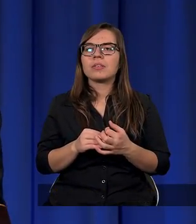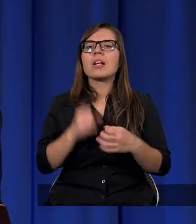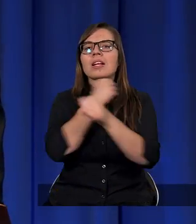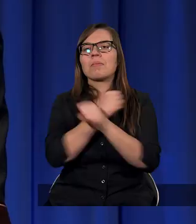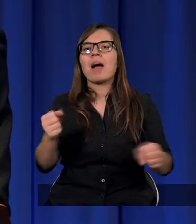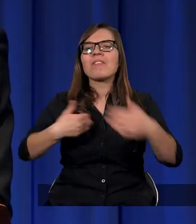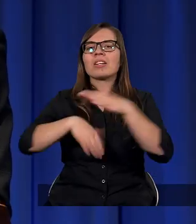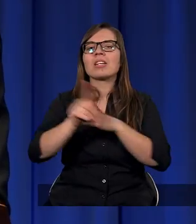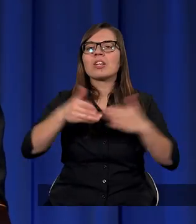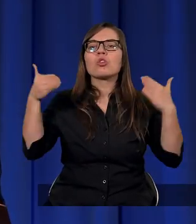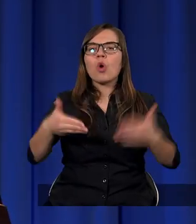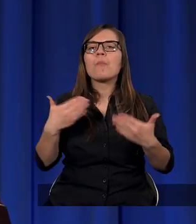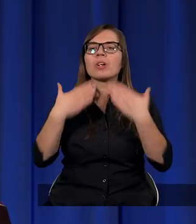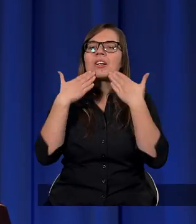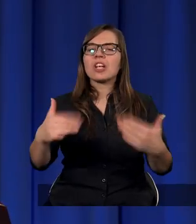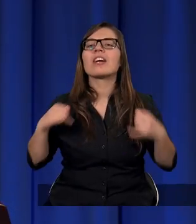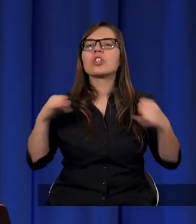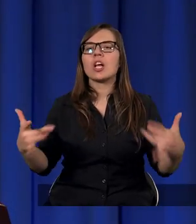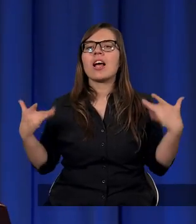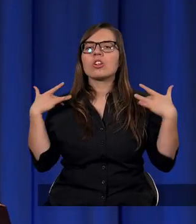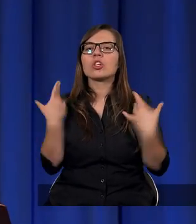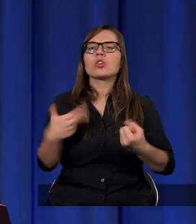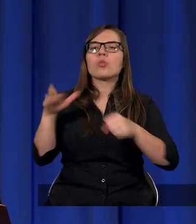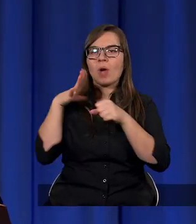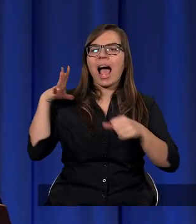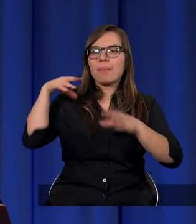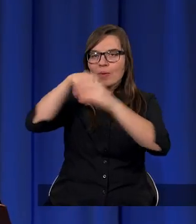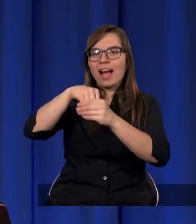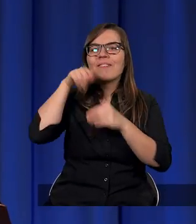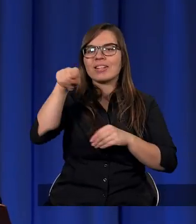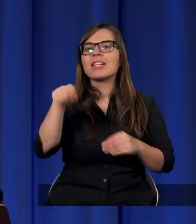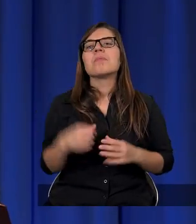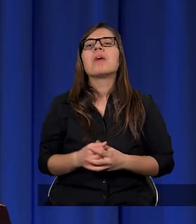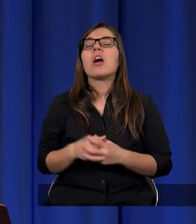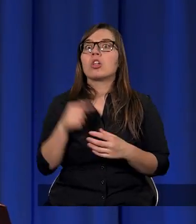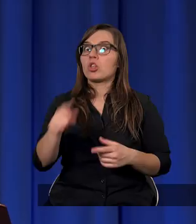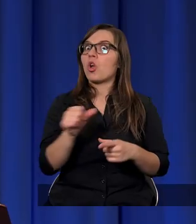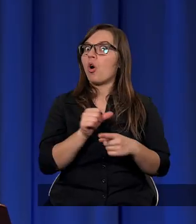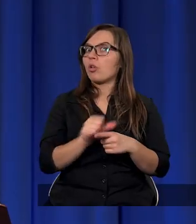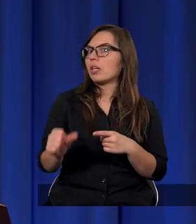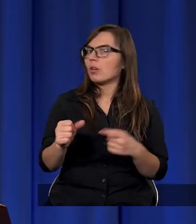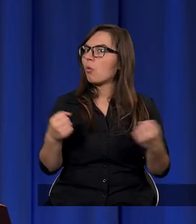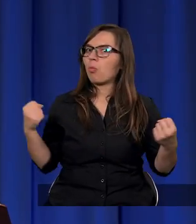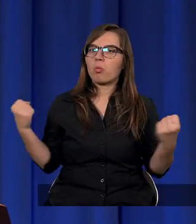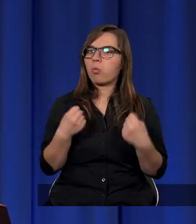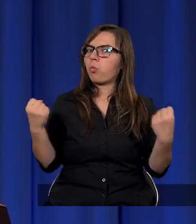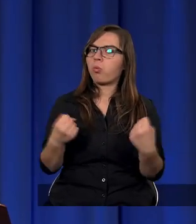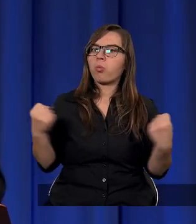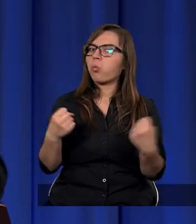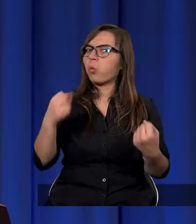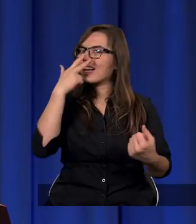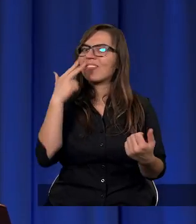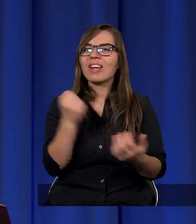Zbawiciel wyszedł z grobu dzięki sile życia, która była w nim. To jest bardzo mocne stwierdzenie.